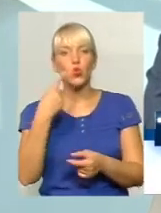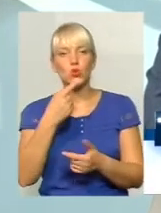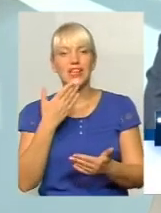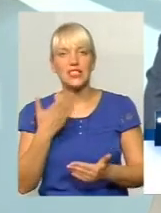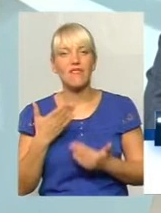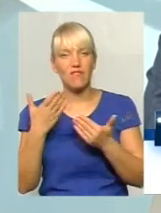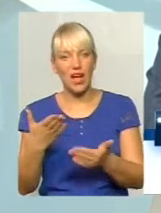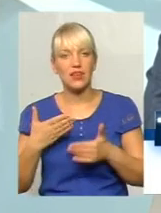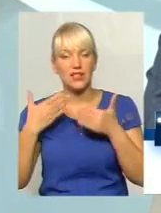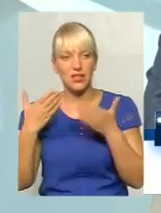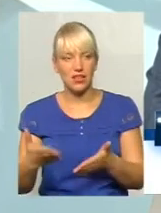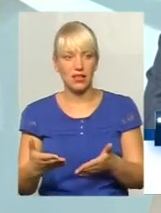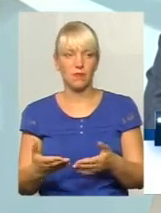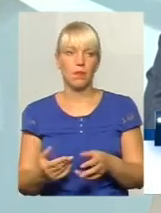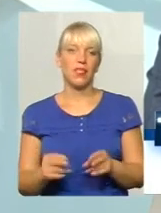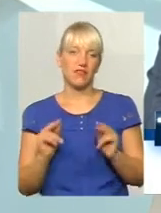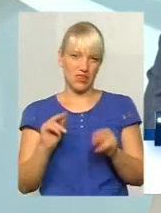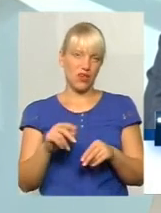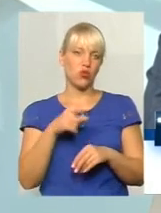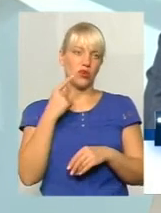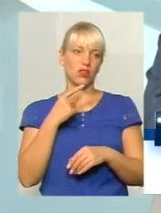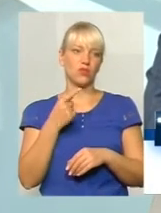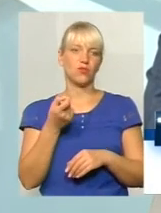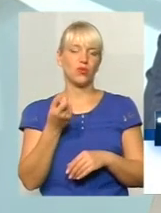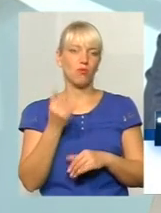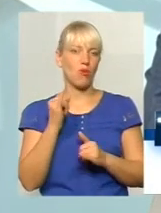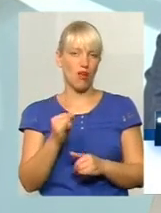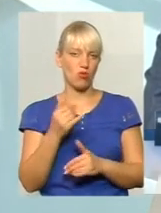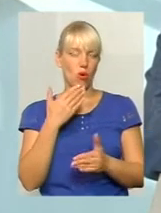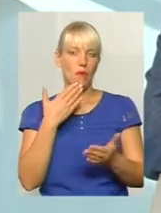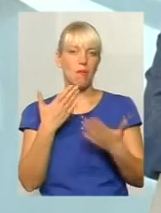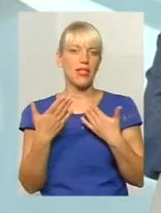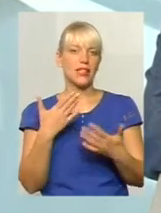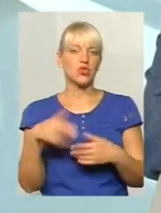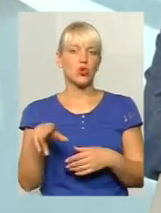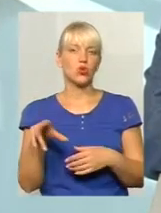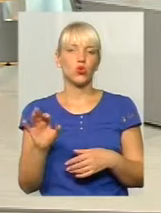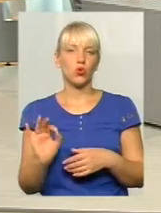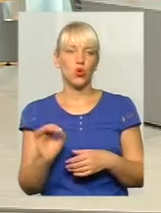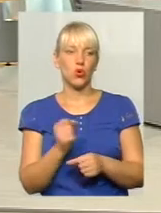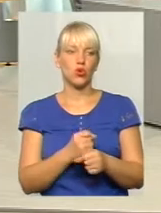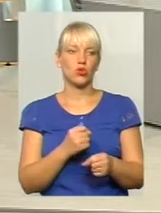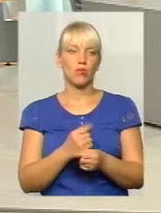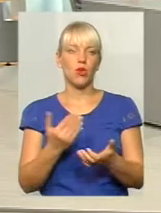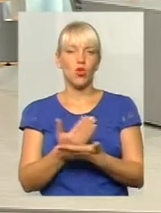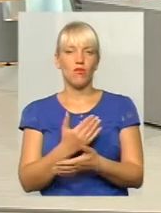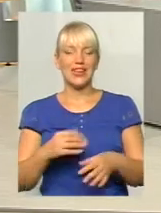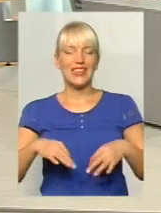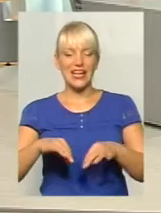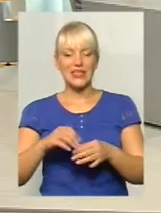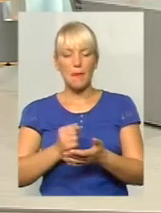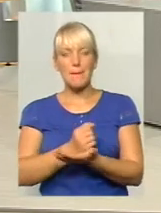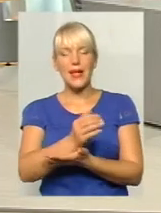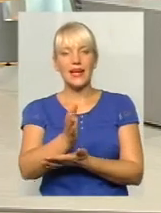відверто кажучи, трошки погано підійшло до розробки нової транспортної мережі, тому що